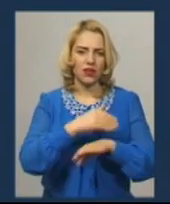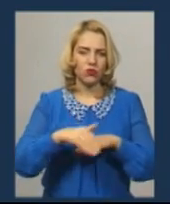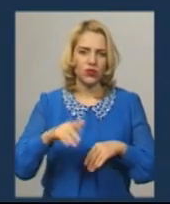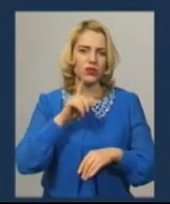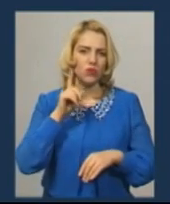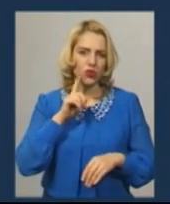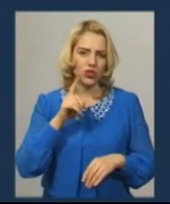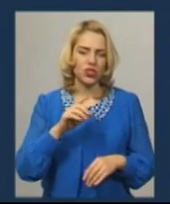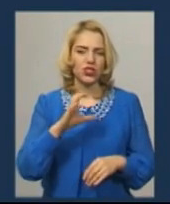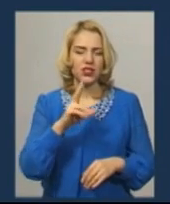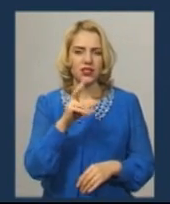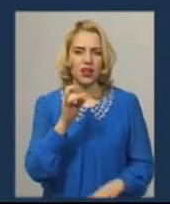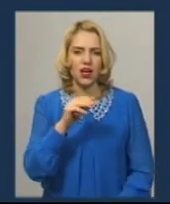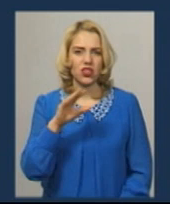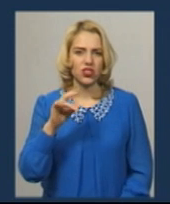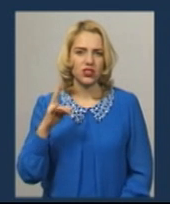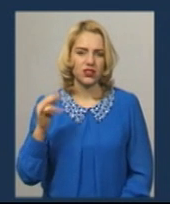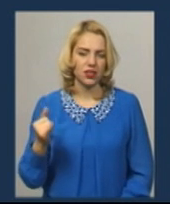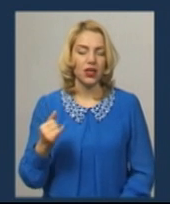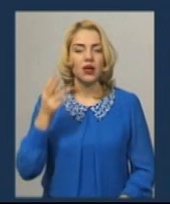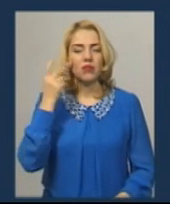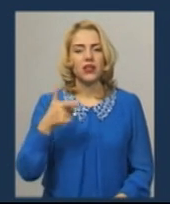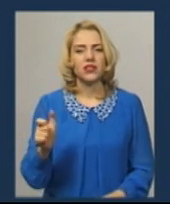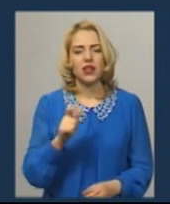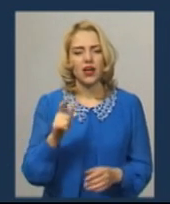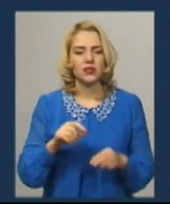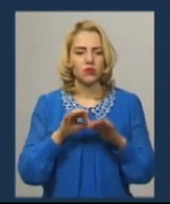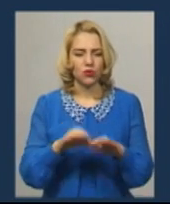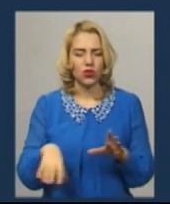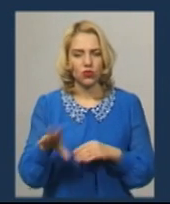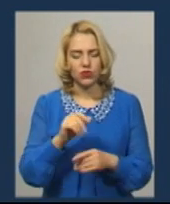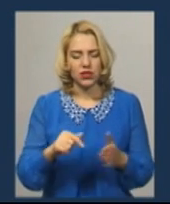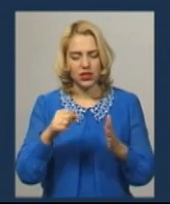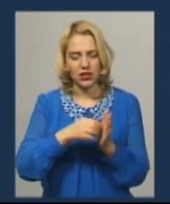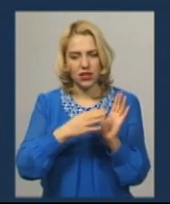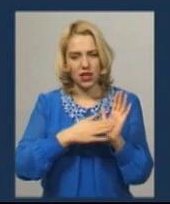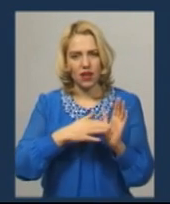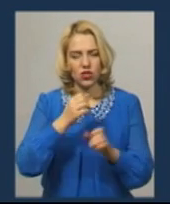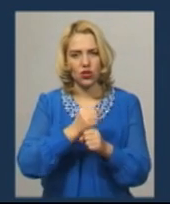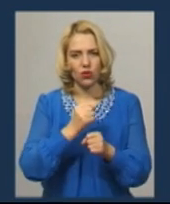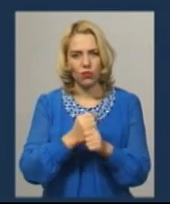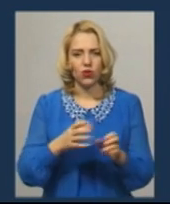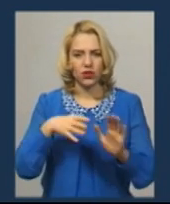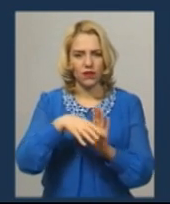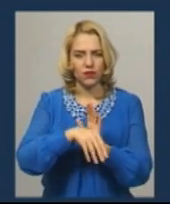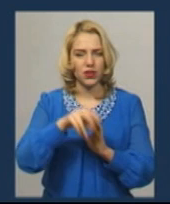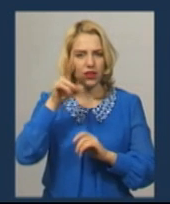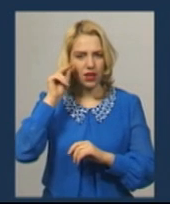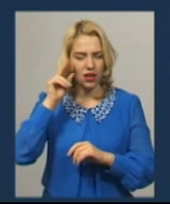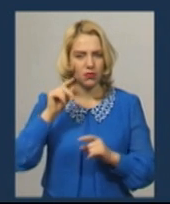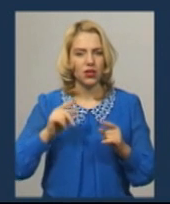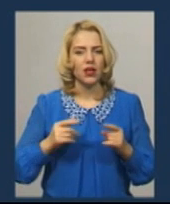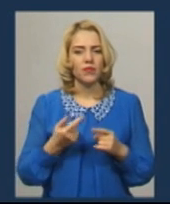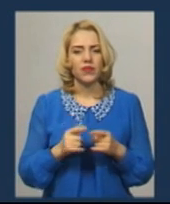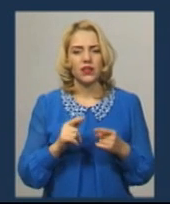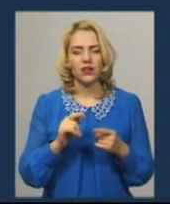Хмельницького району. «Хмельницькгаз» виконує усі зазначені роботи у договорах і вкладається у зазначені терміни,